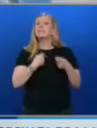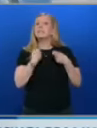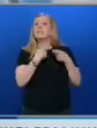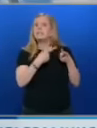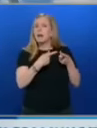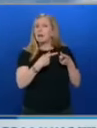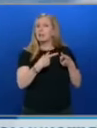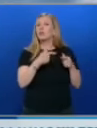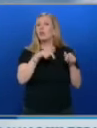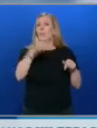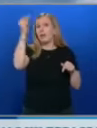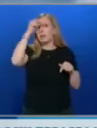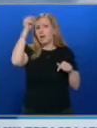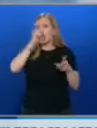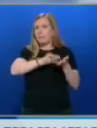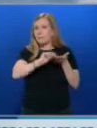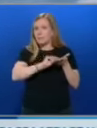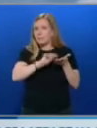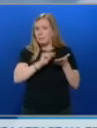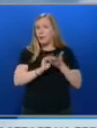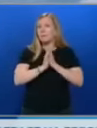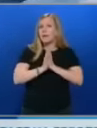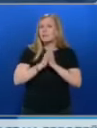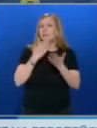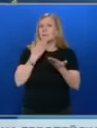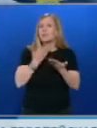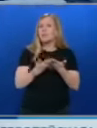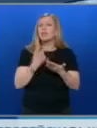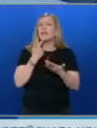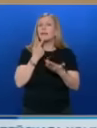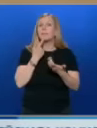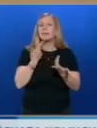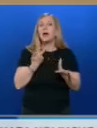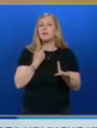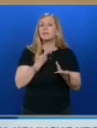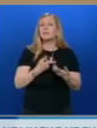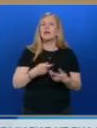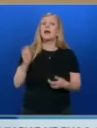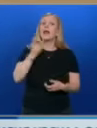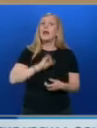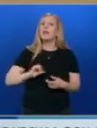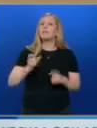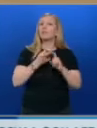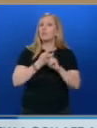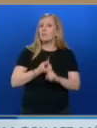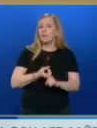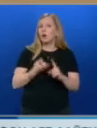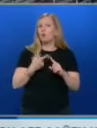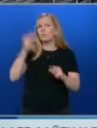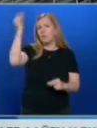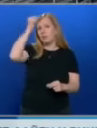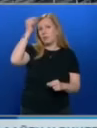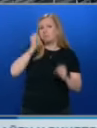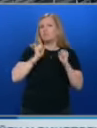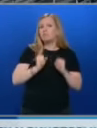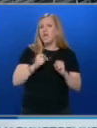писмо до българските власти С което ги приканва да предложат имена за поста на български еврокомисар Утре се очаква Мария Габриел да